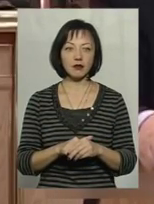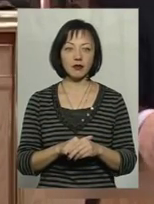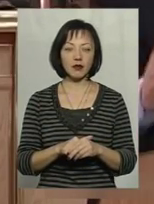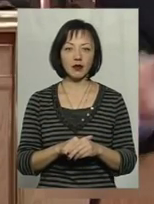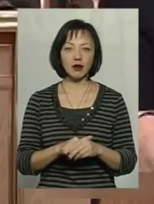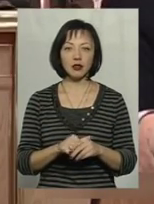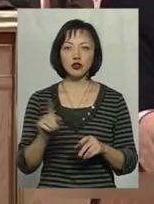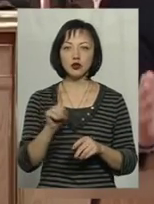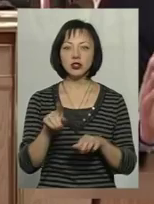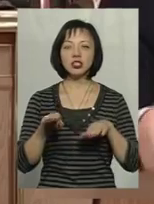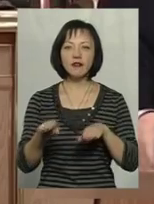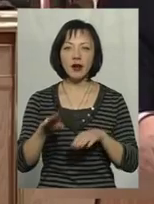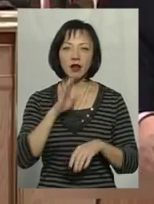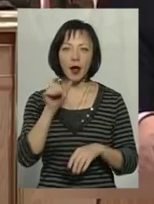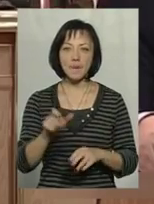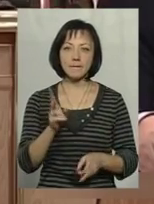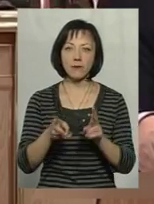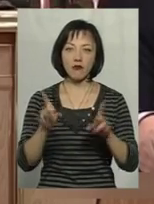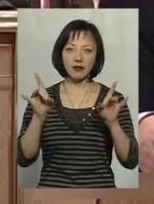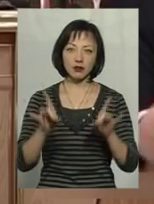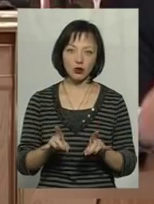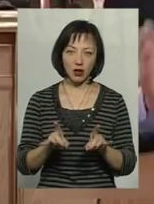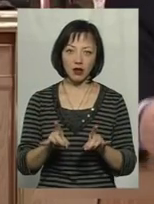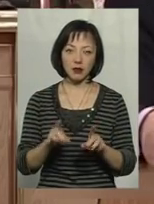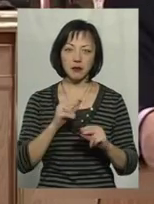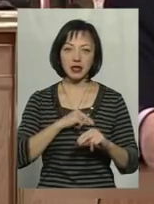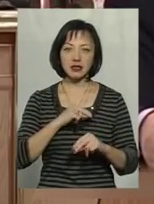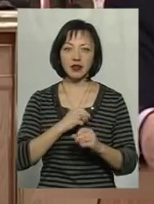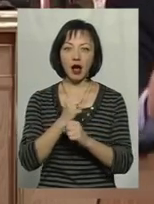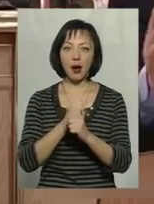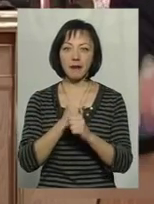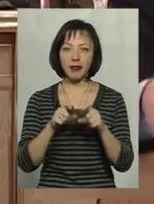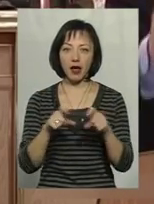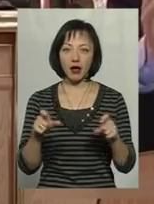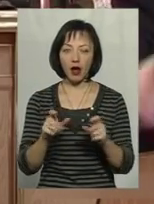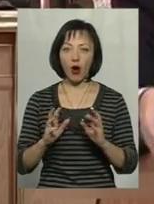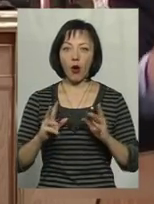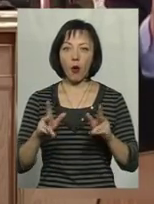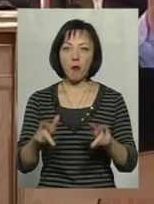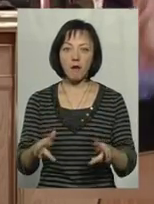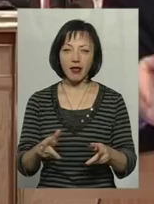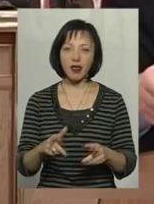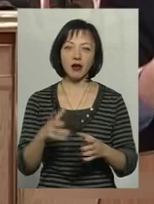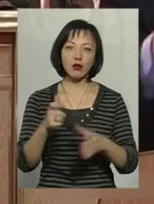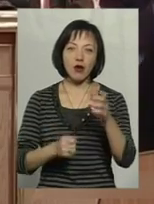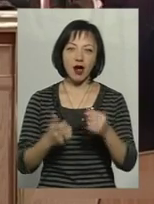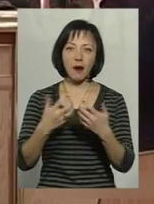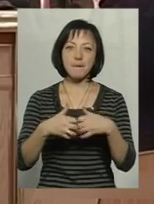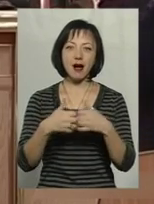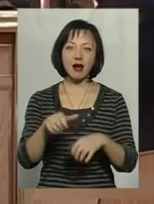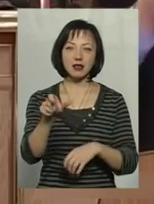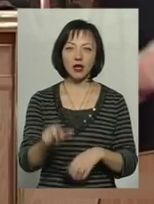швія, повар в ресторані, працівник аптеки, комбайнер, доярка, механізатор,